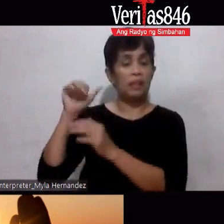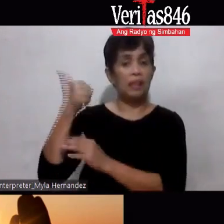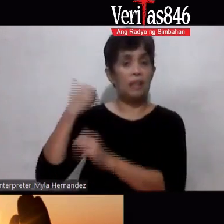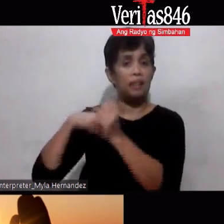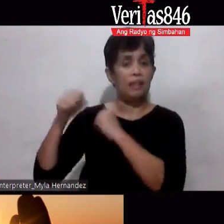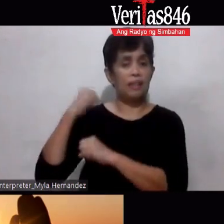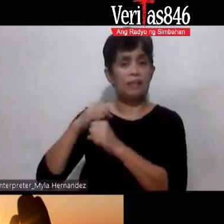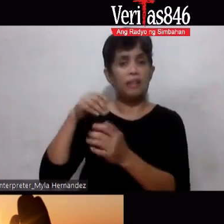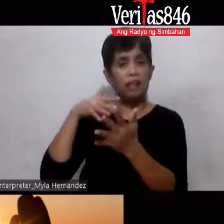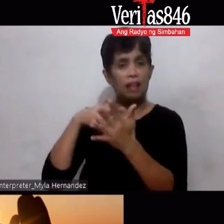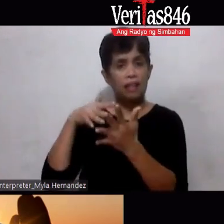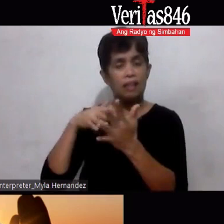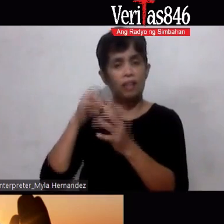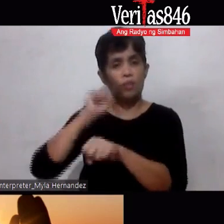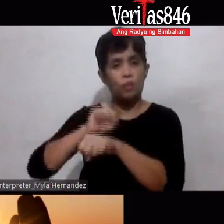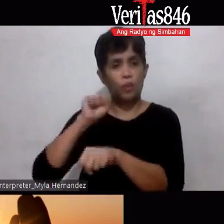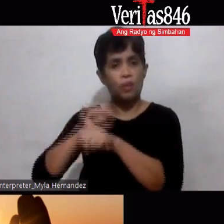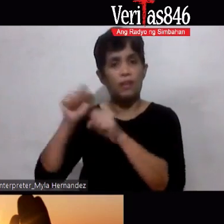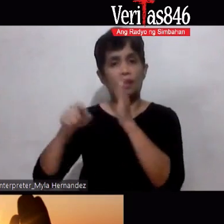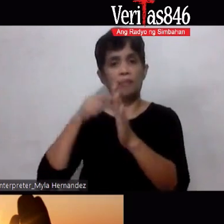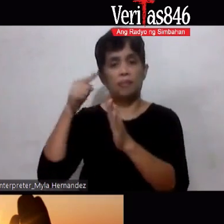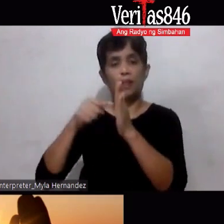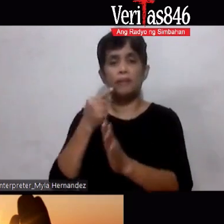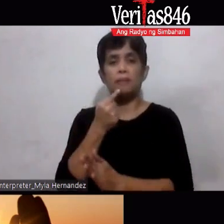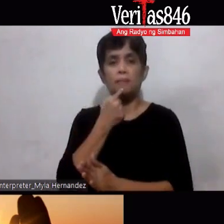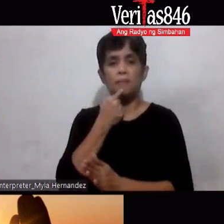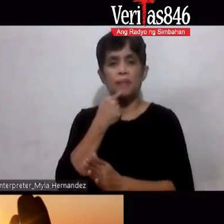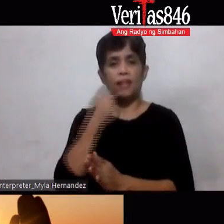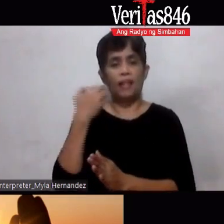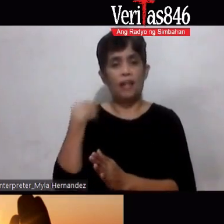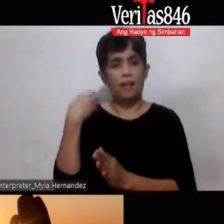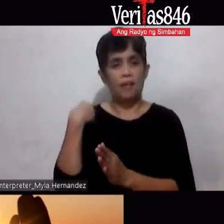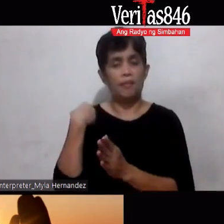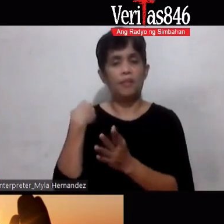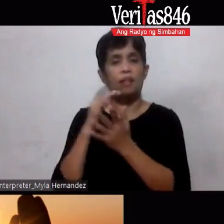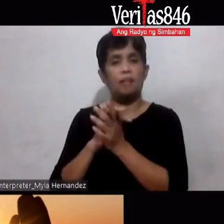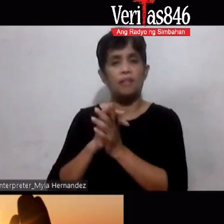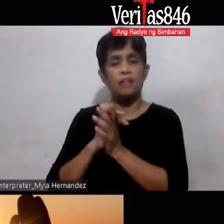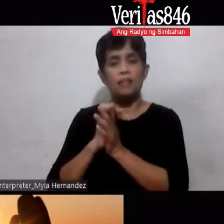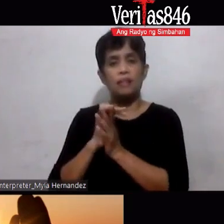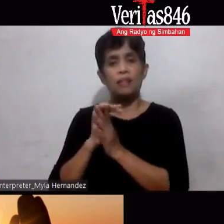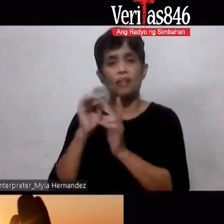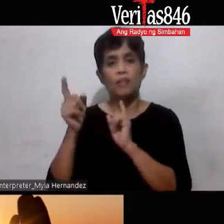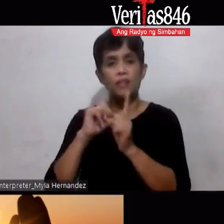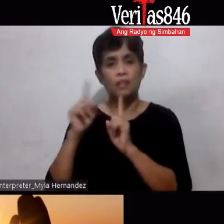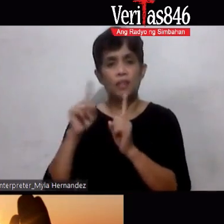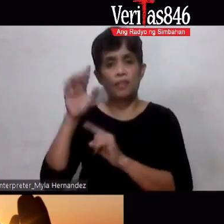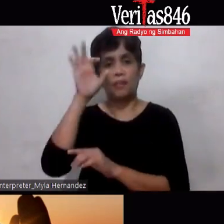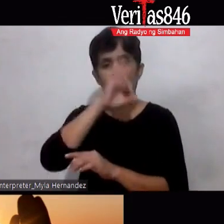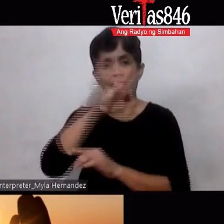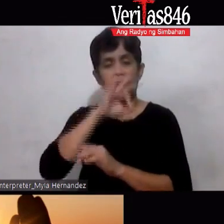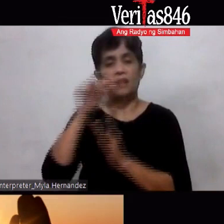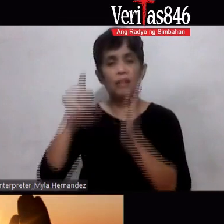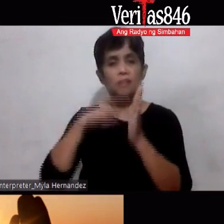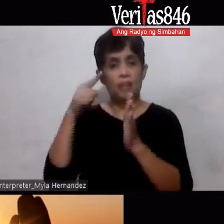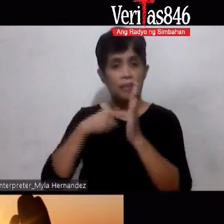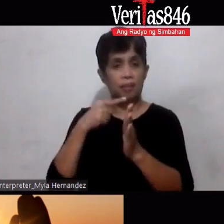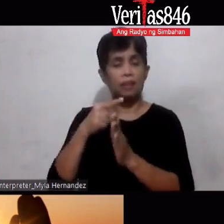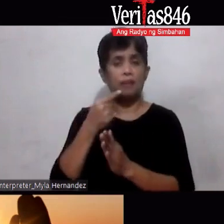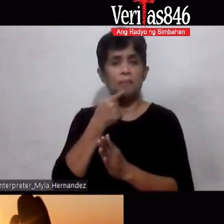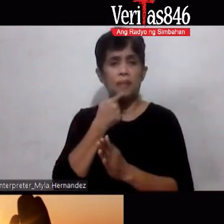Minsan Namimiss ko Yung May kausap akong Pilipino Minsan Namimiss ko May naririnig akong